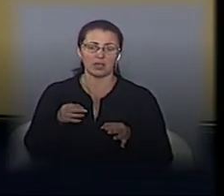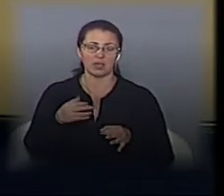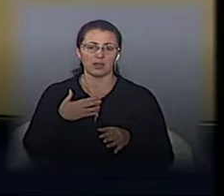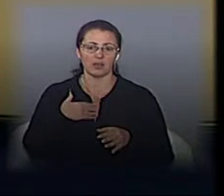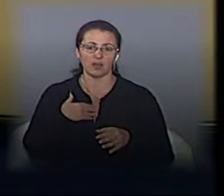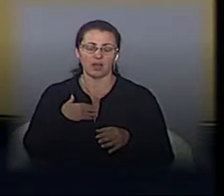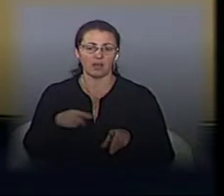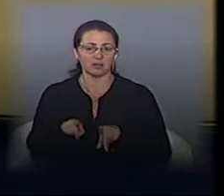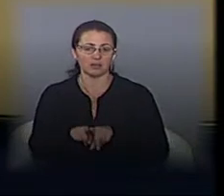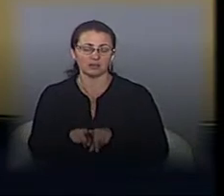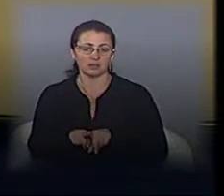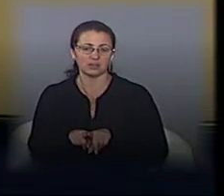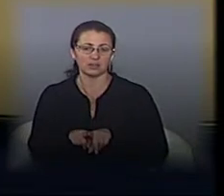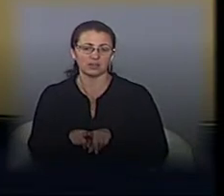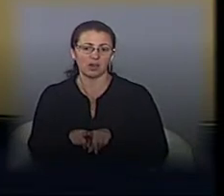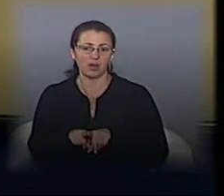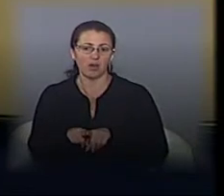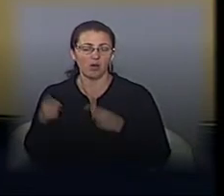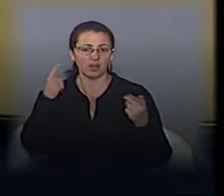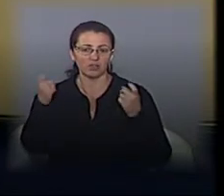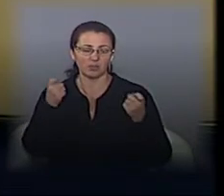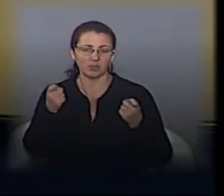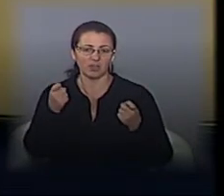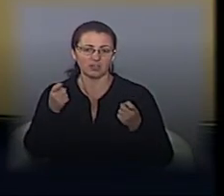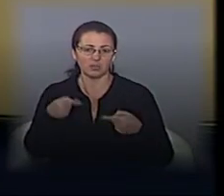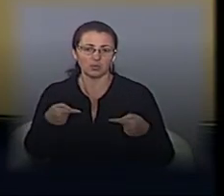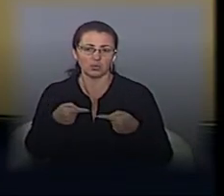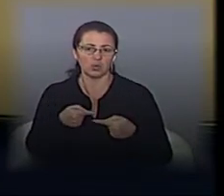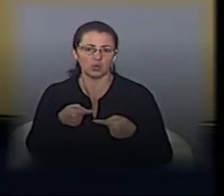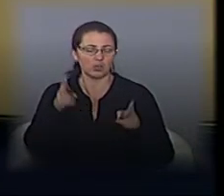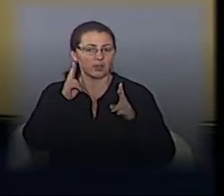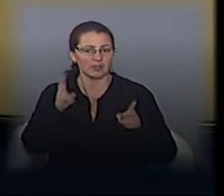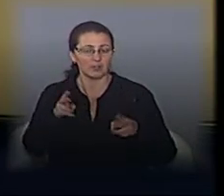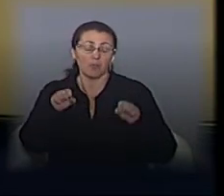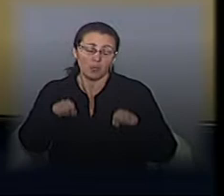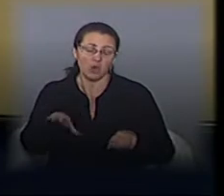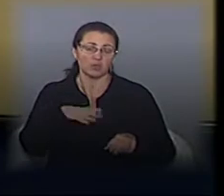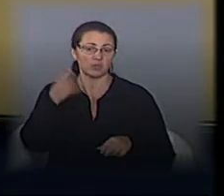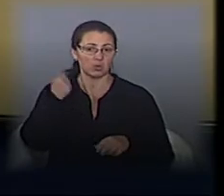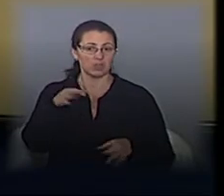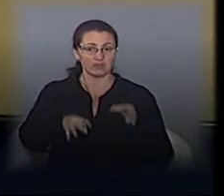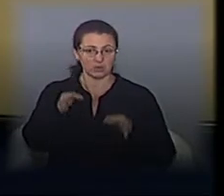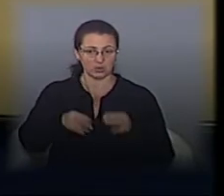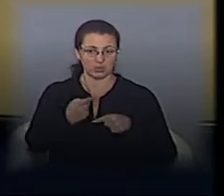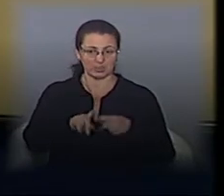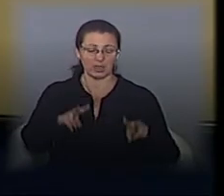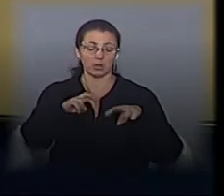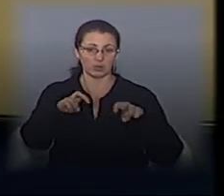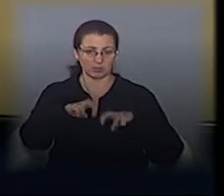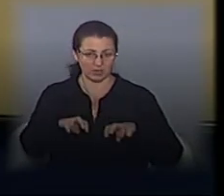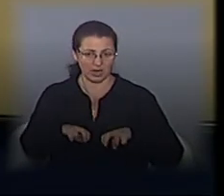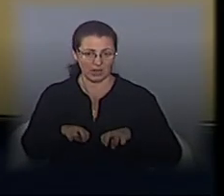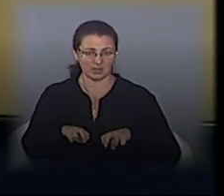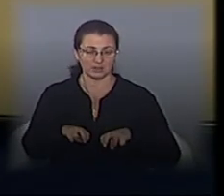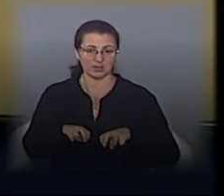володію тут юридичним нюансом в цій сфері, але, можливо, в суді, куди розглядається безпосередньо цей протокол і постанова про